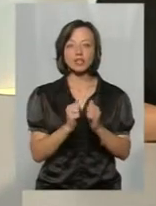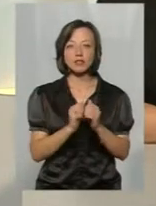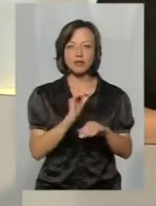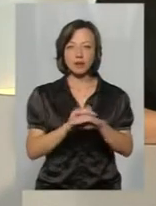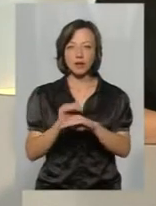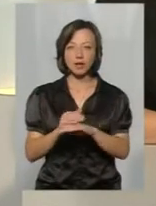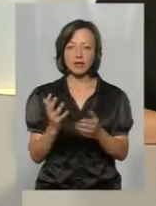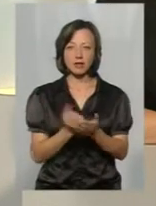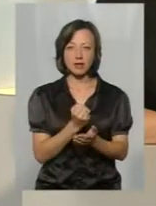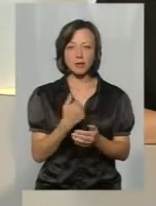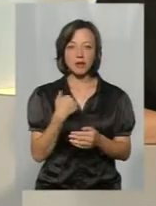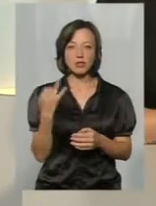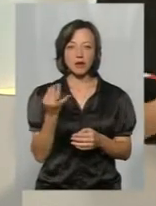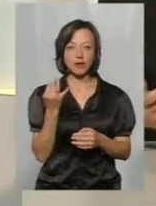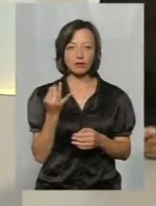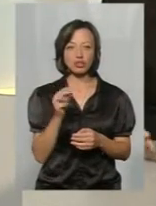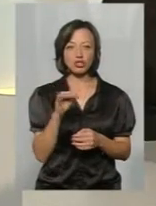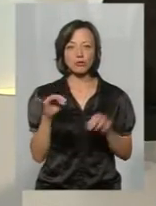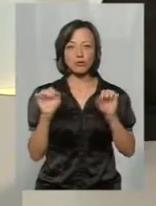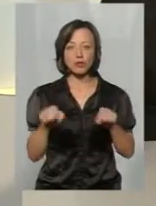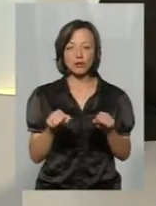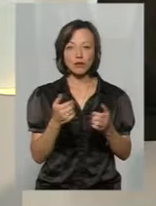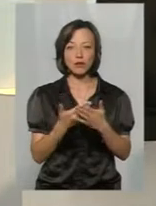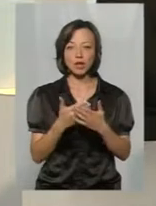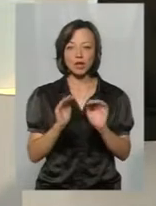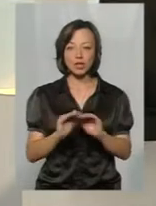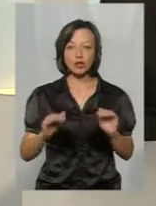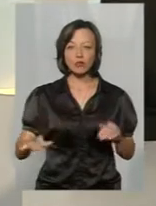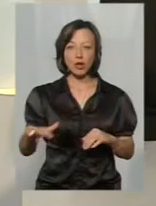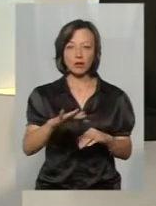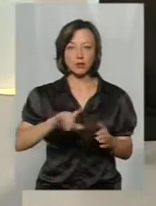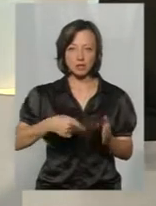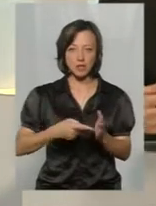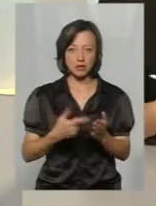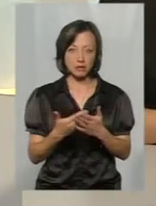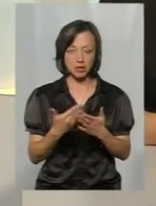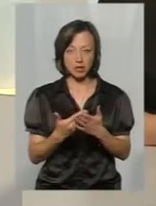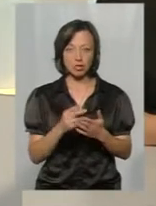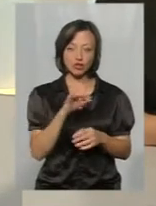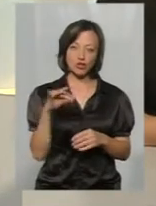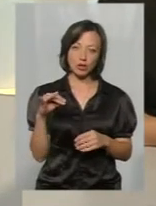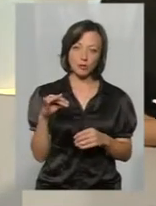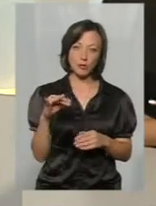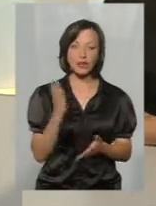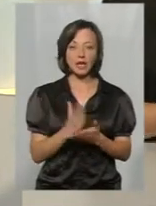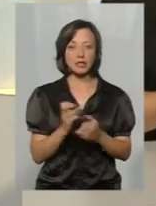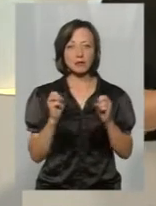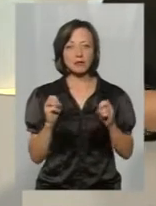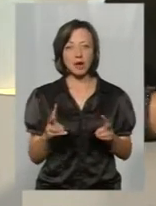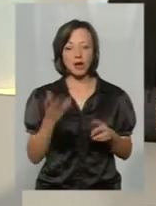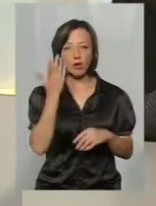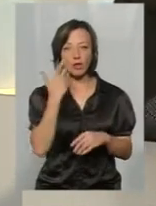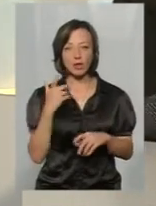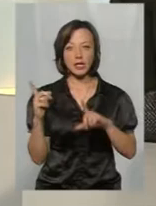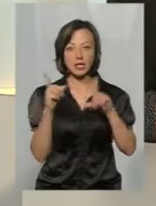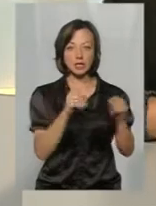виявляються такі знахідки? От мені цікаво, чи можливо зустріти на дитячому майданчику у місті, до прикладу, чи є небезпека, коли